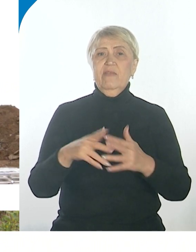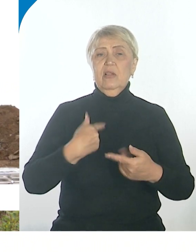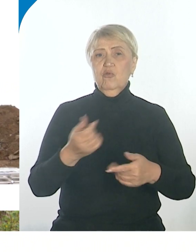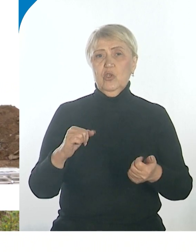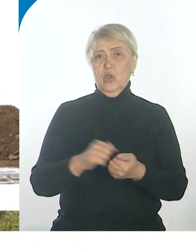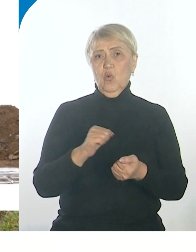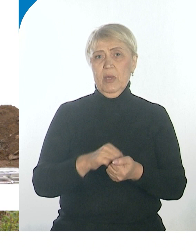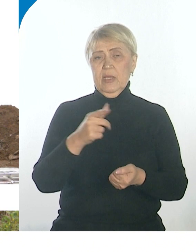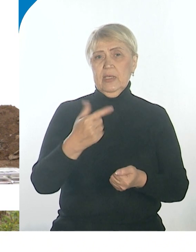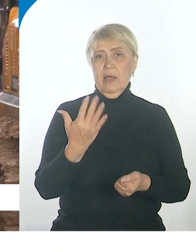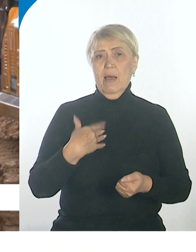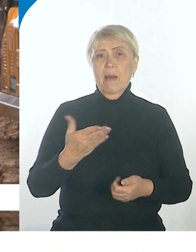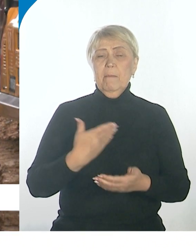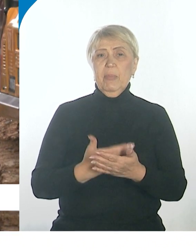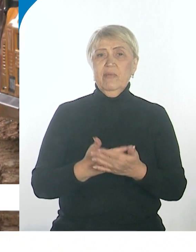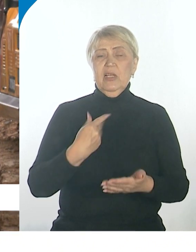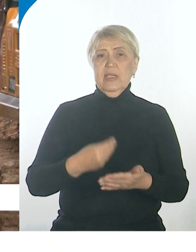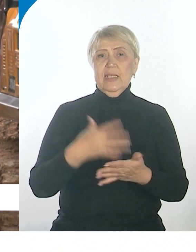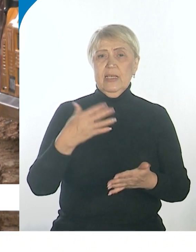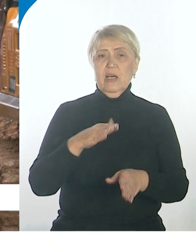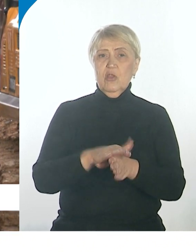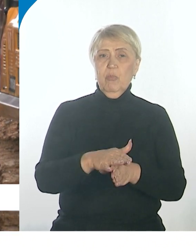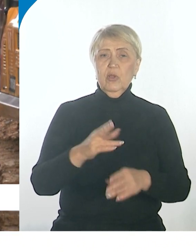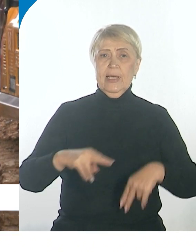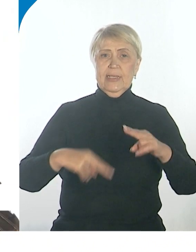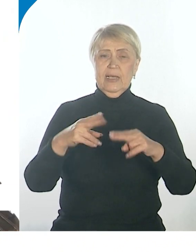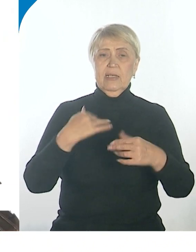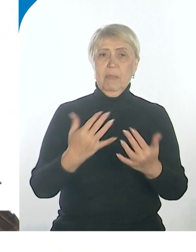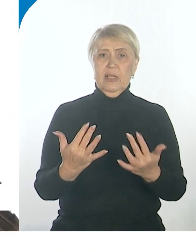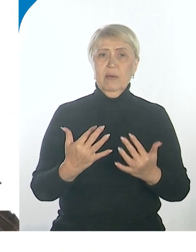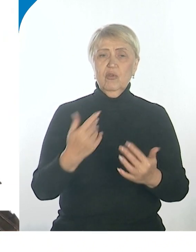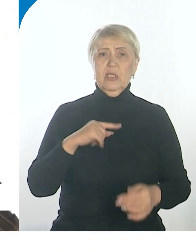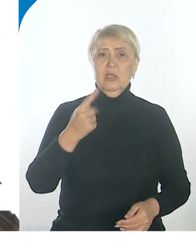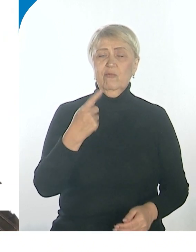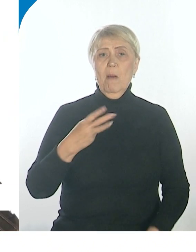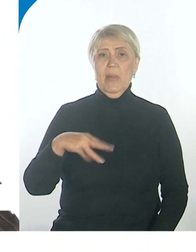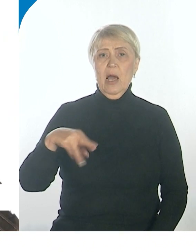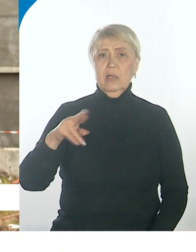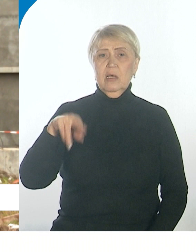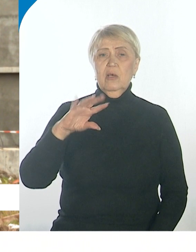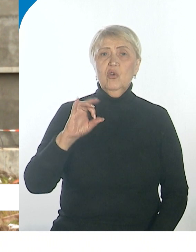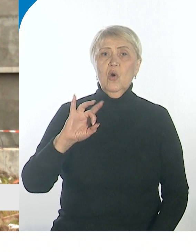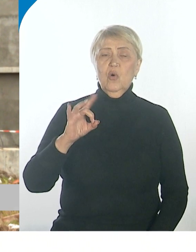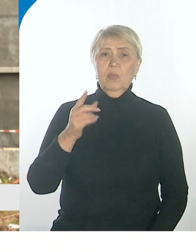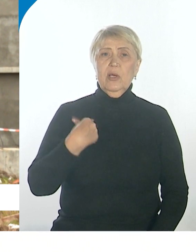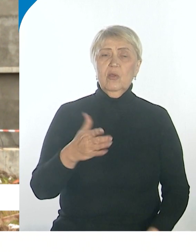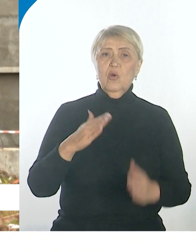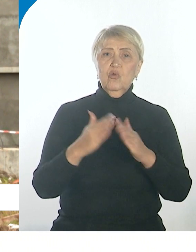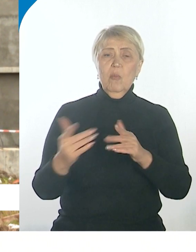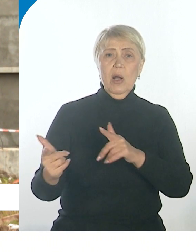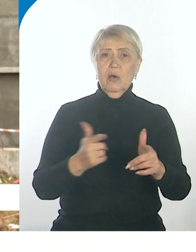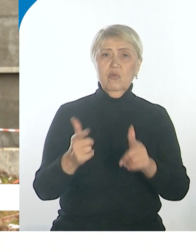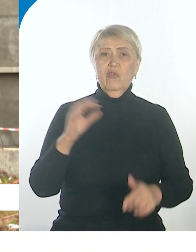условия. По предварительной оценке на полное завершение строительства потребуется около миллиарда рублей. Дом готов где-то процентов 30